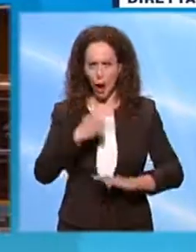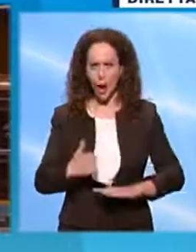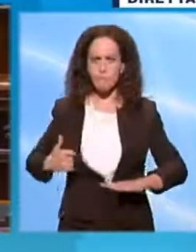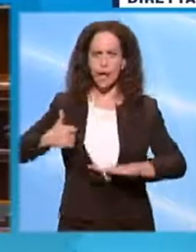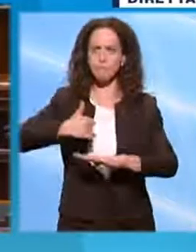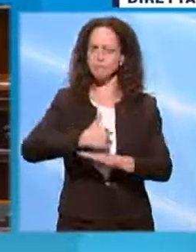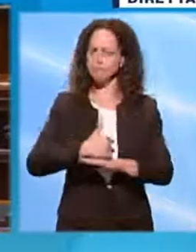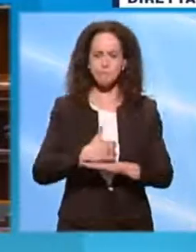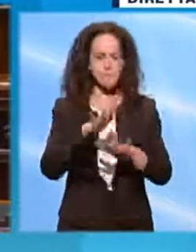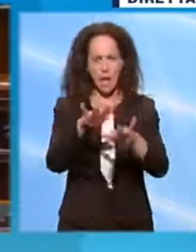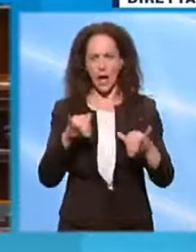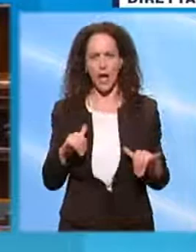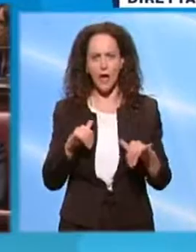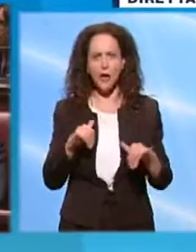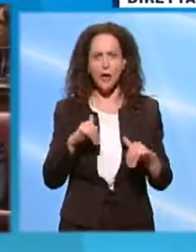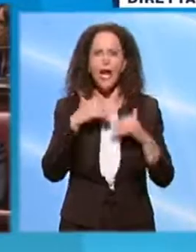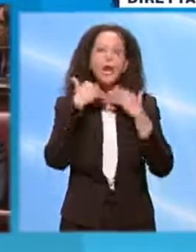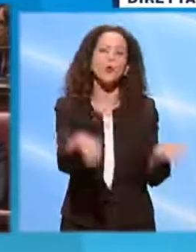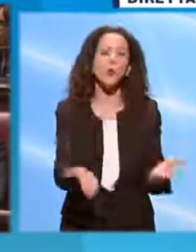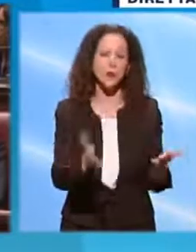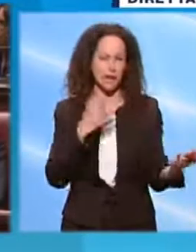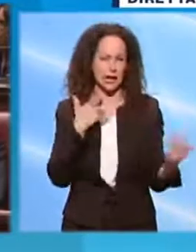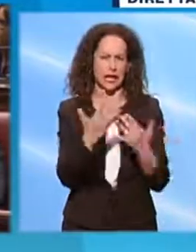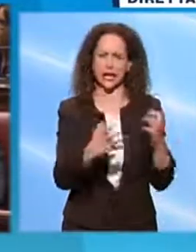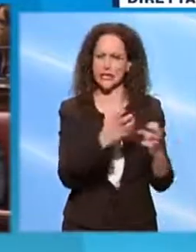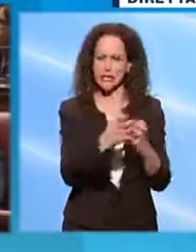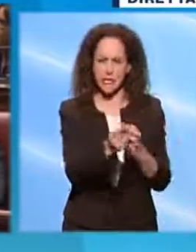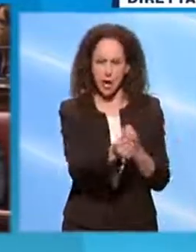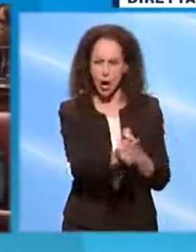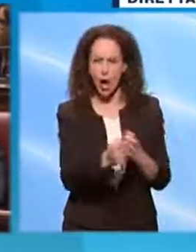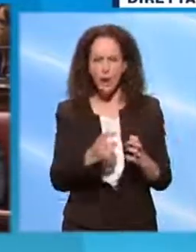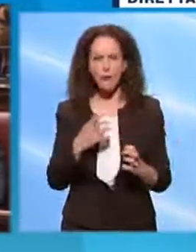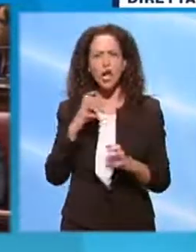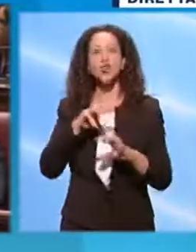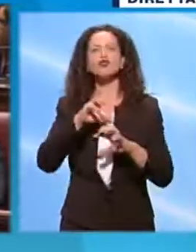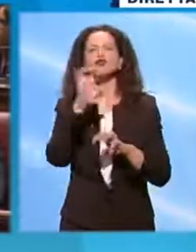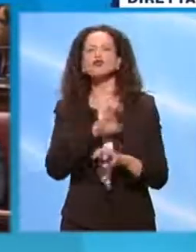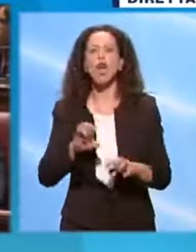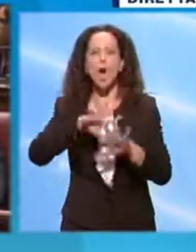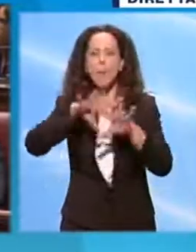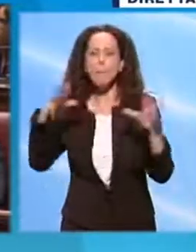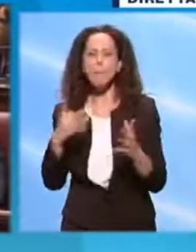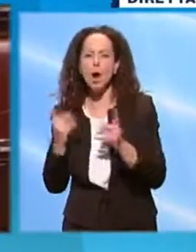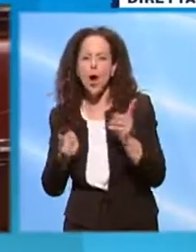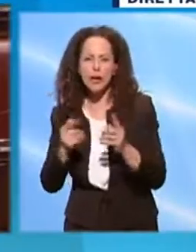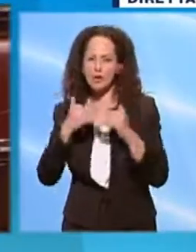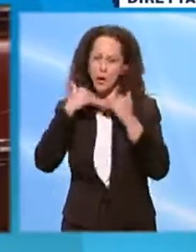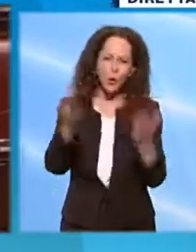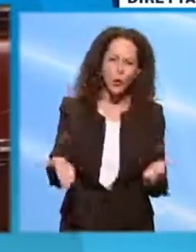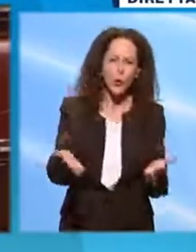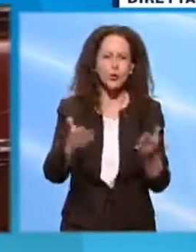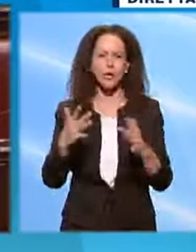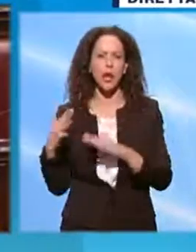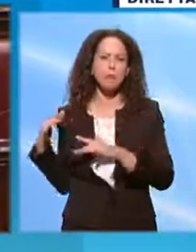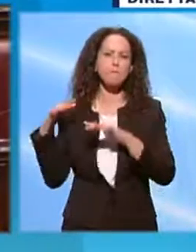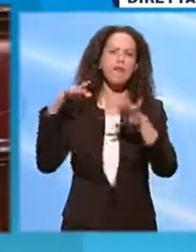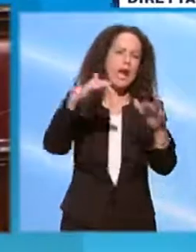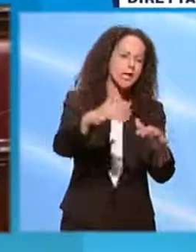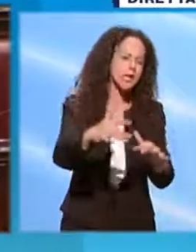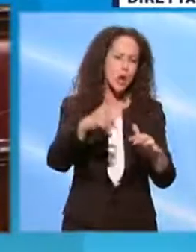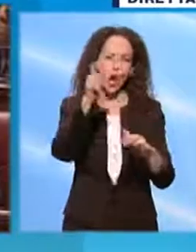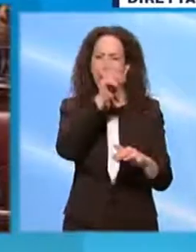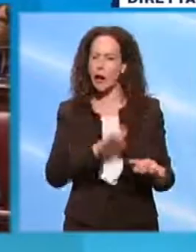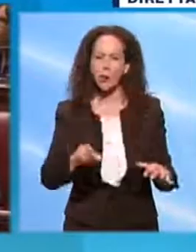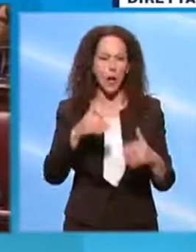Un'Europa inutile di fronte alla crisi economica, inutile di fronte alle crisi geopolitiche, inutile di fronte all'ondata migratoria, inutile